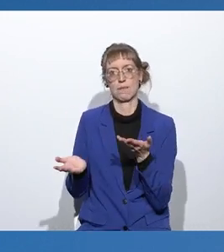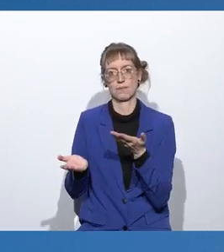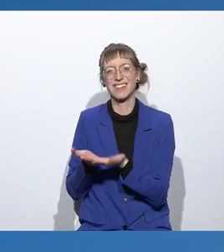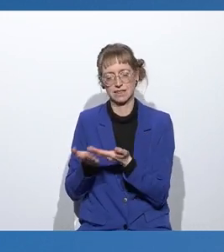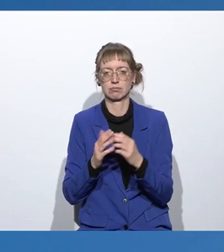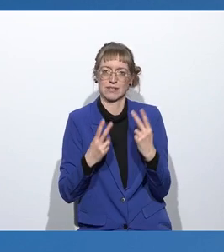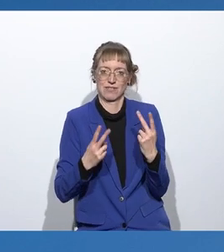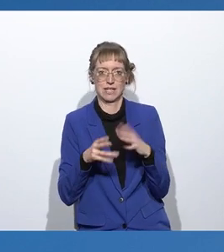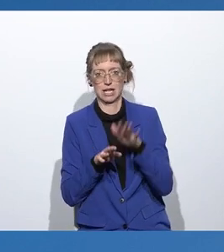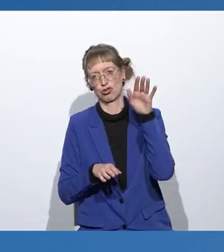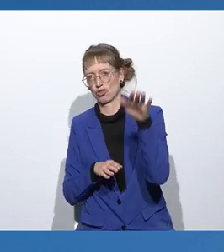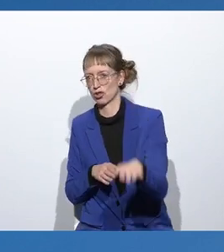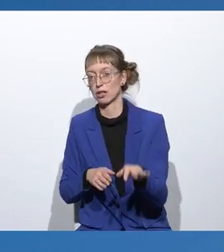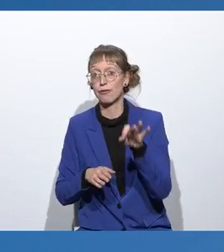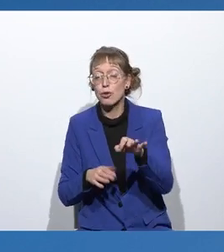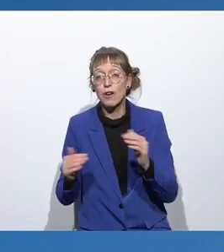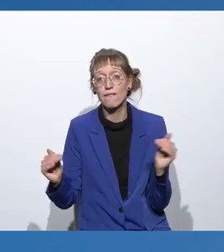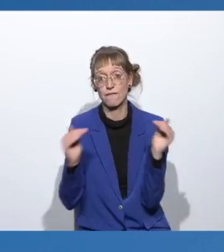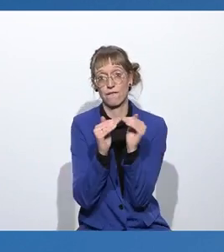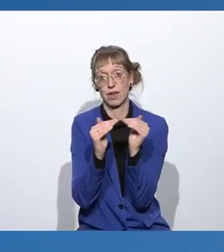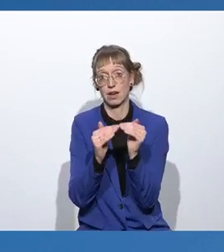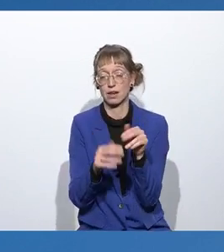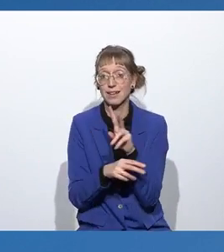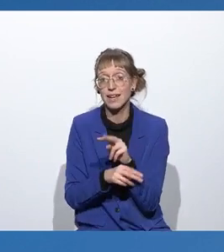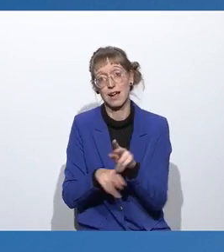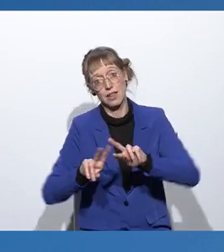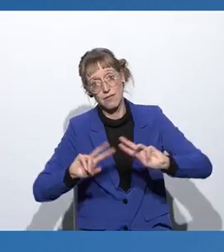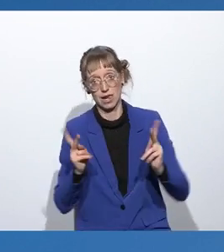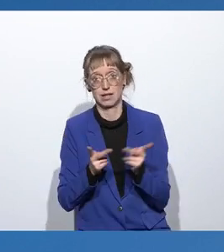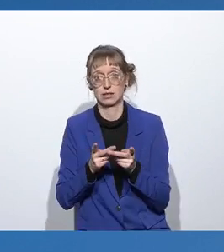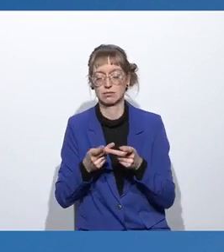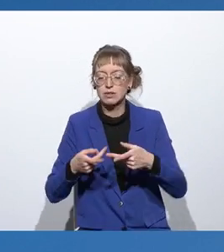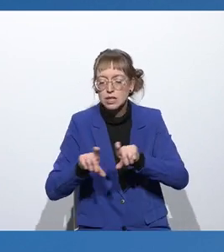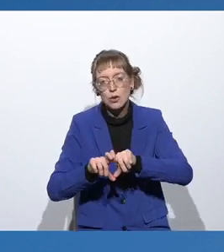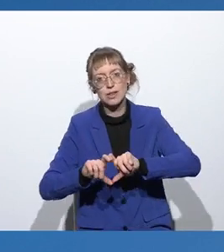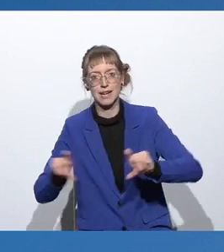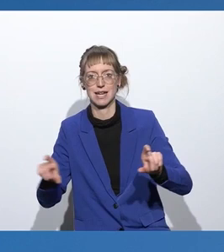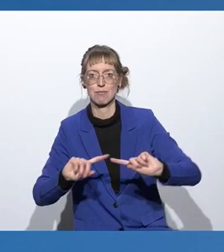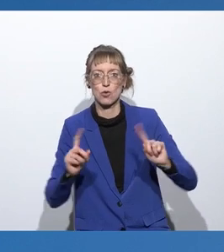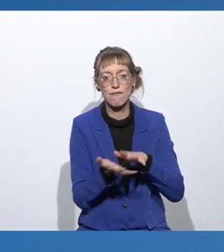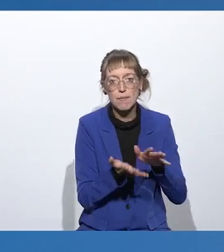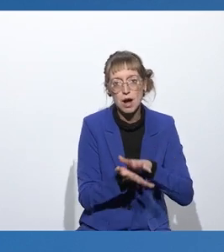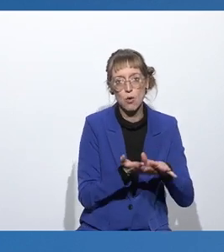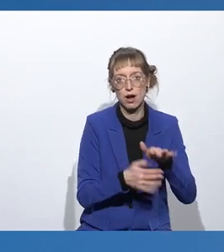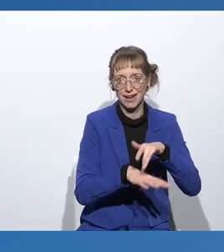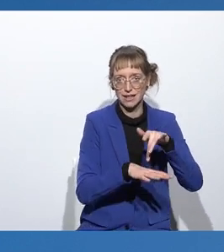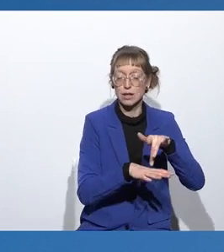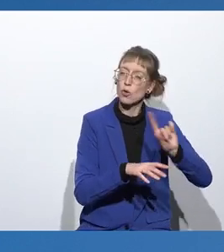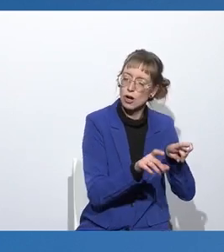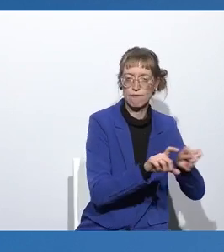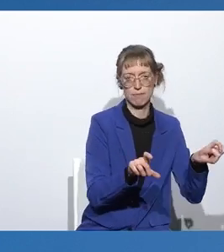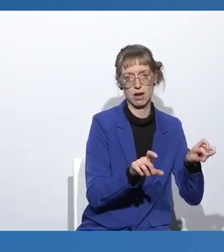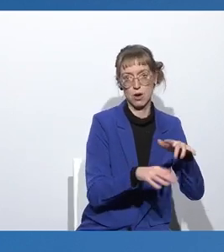Schritt in Richtung einer fairen digitalen Welt, in der Unternehmen und Verbraucherinnen und Verbraucher auf